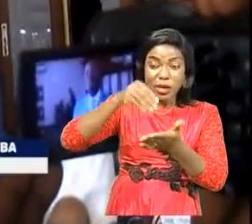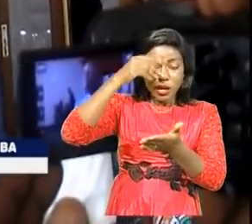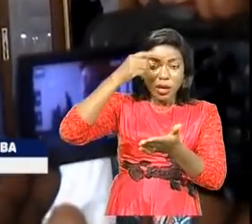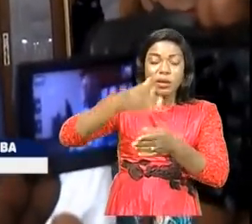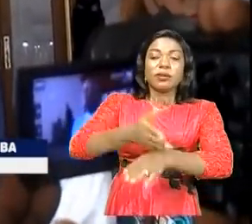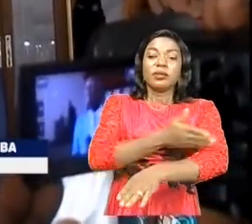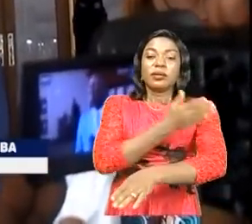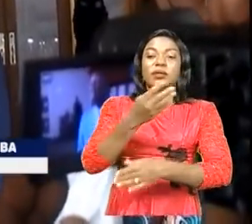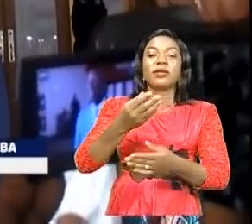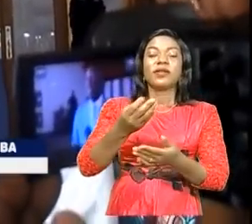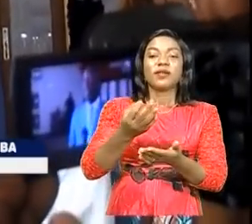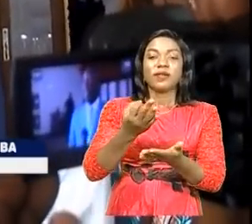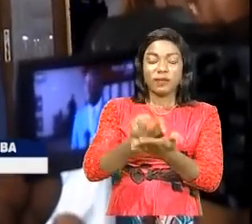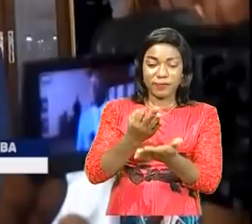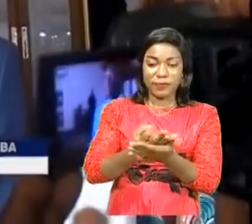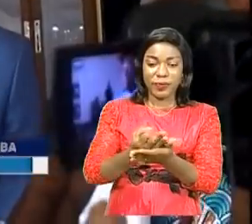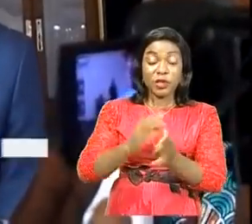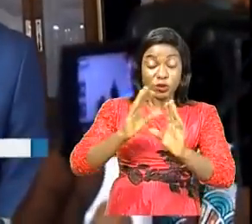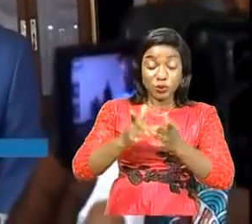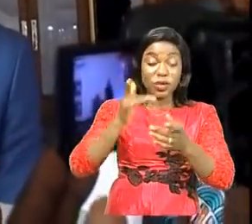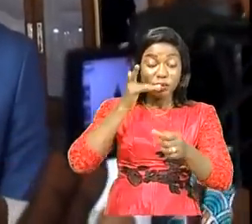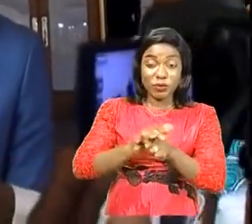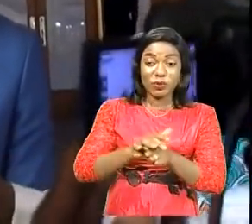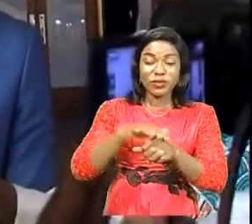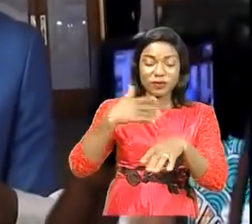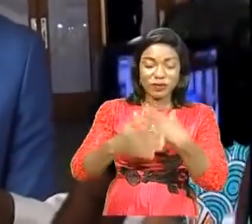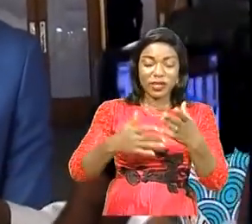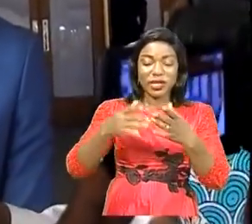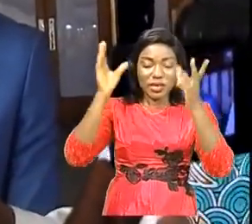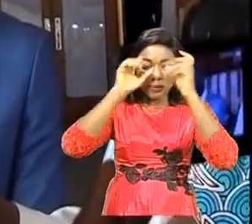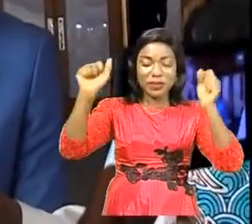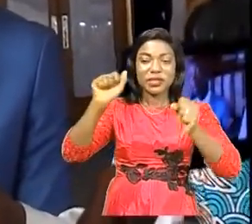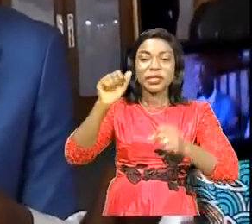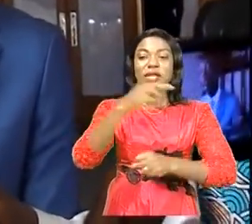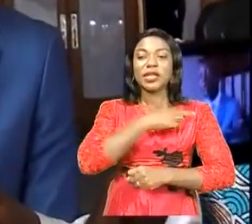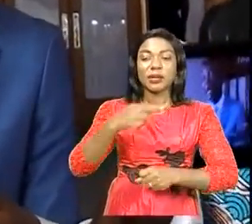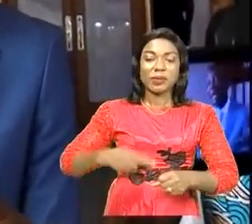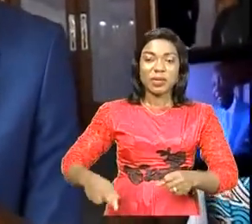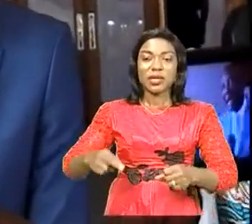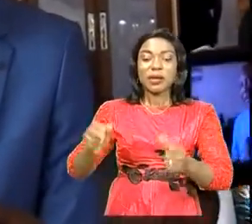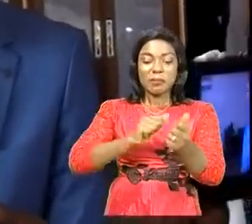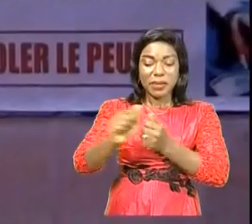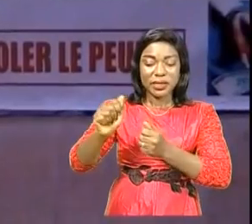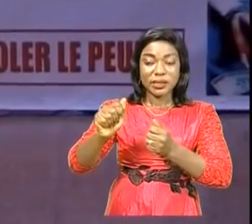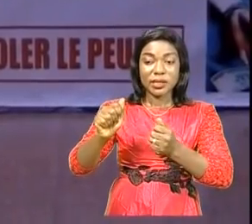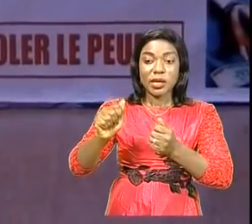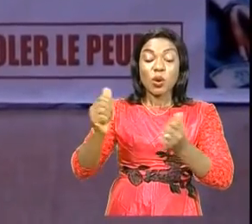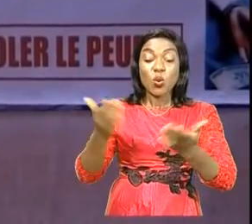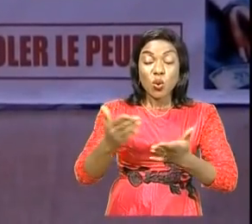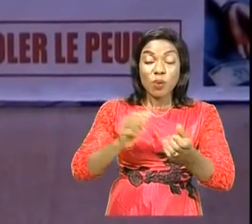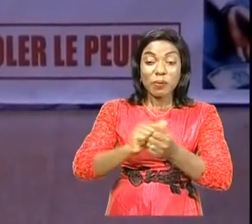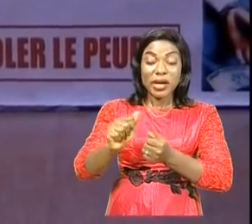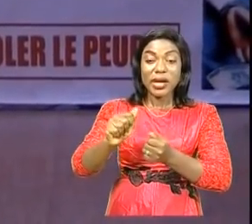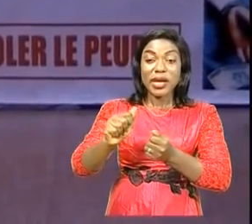Parce que toute la promesse que fait le président de la République n'est pas ce que par la mobilisation des recettes. L'inspecteur